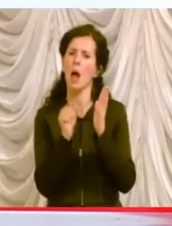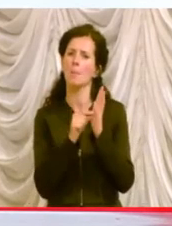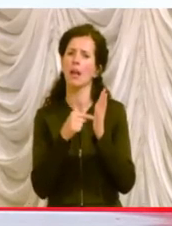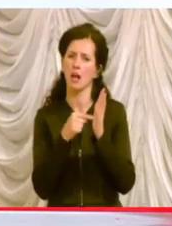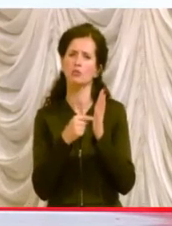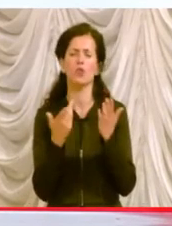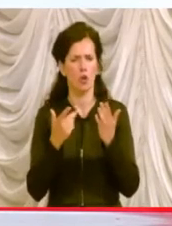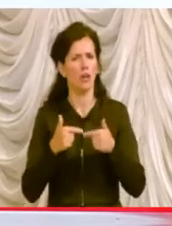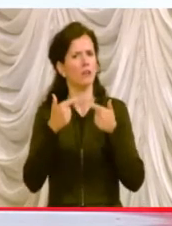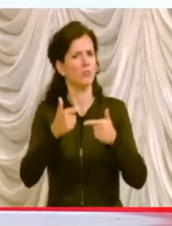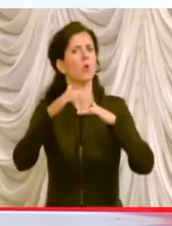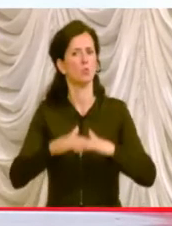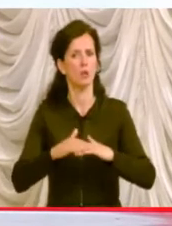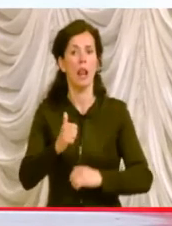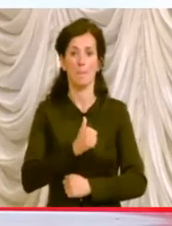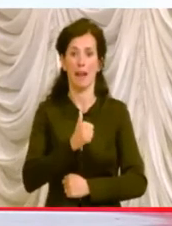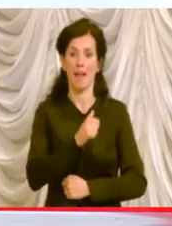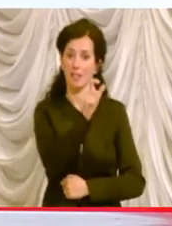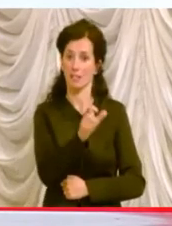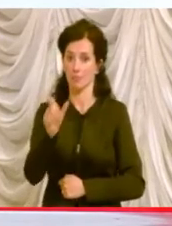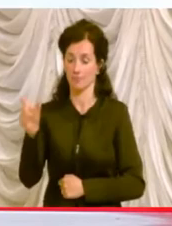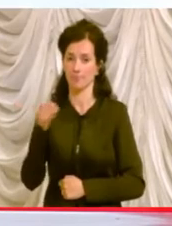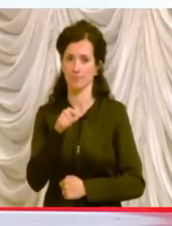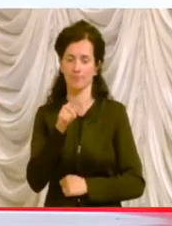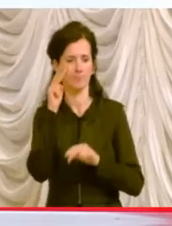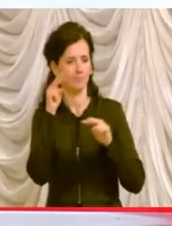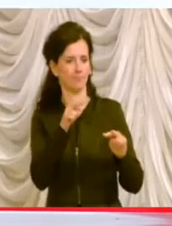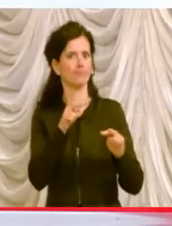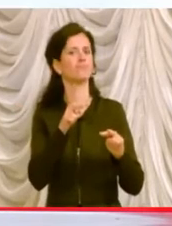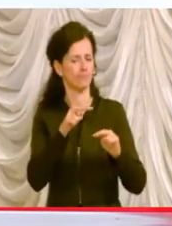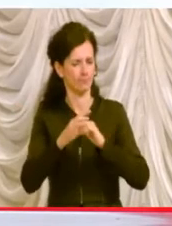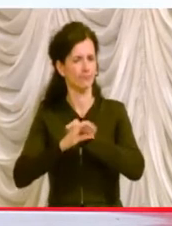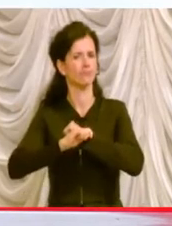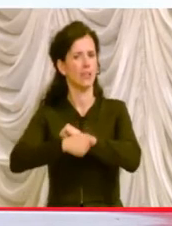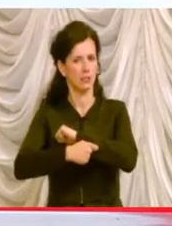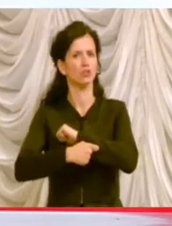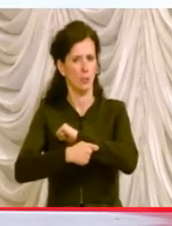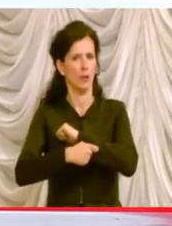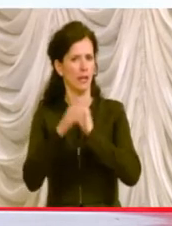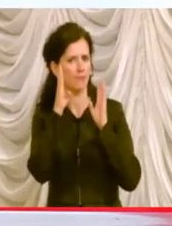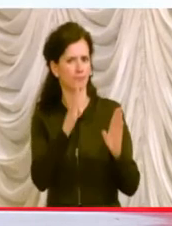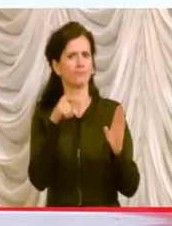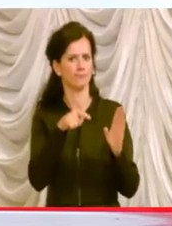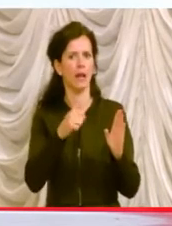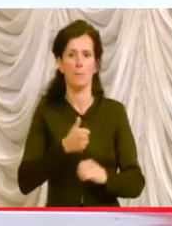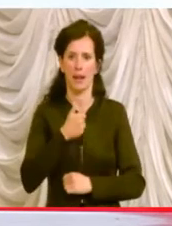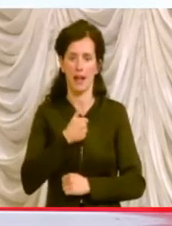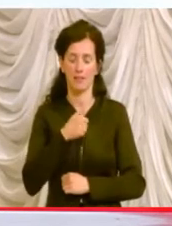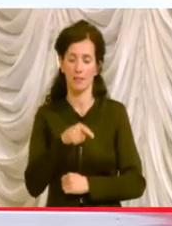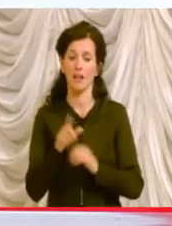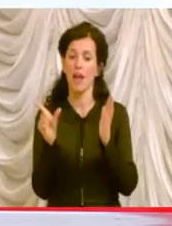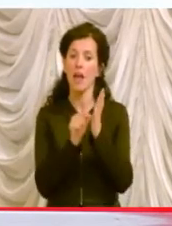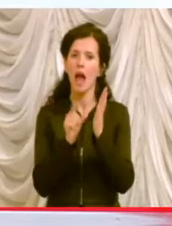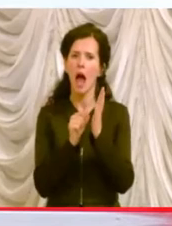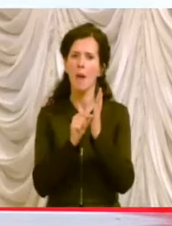tutela la privacy, da questo punto di vista è molto rigorosa la disciplina, è un'app che non invade